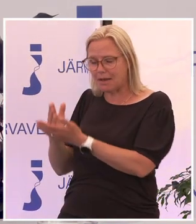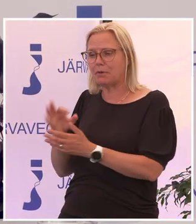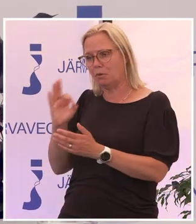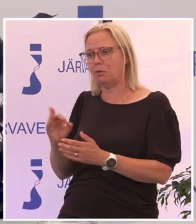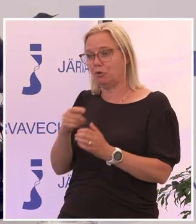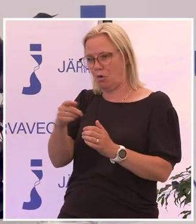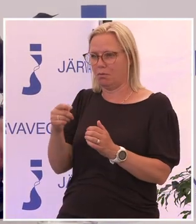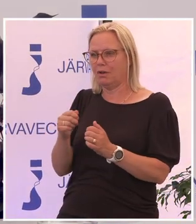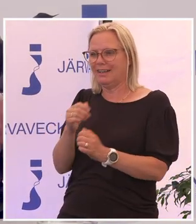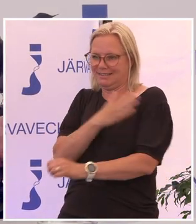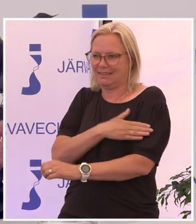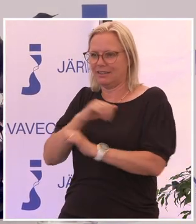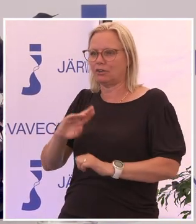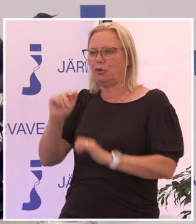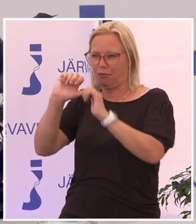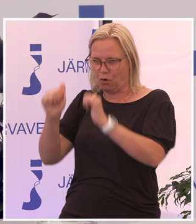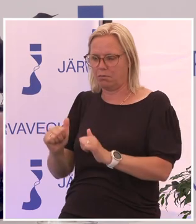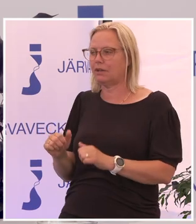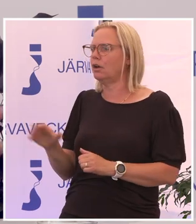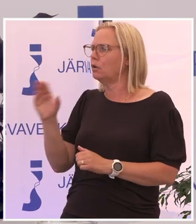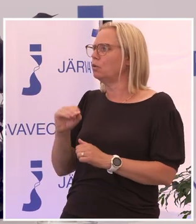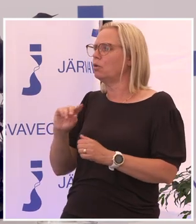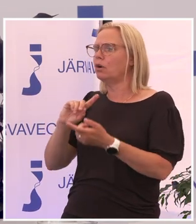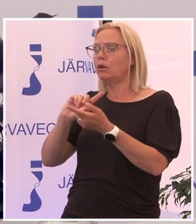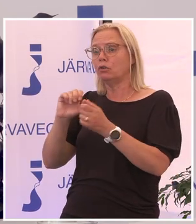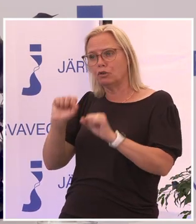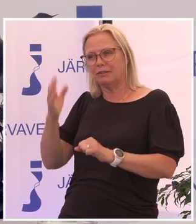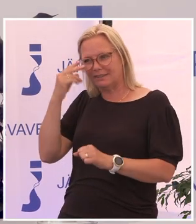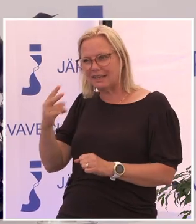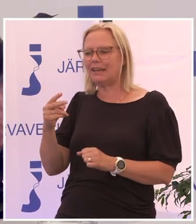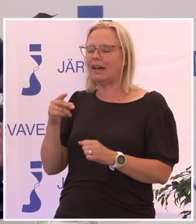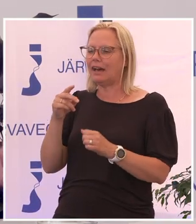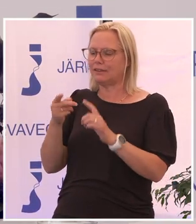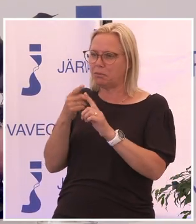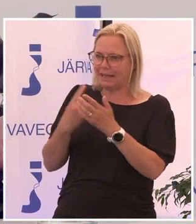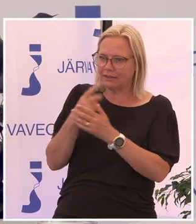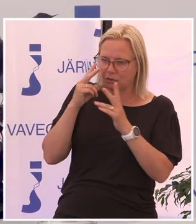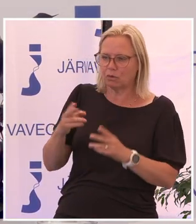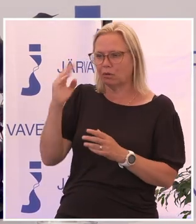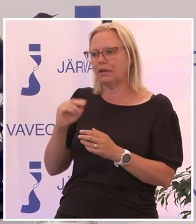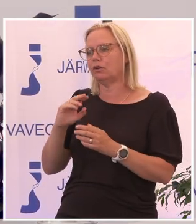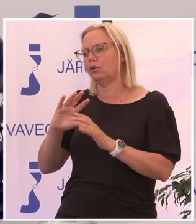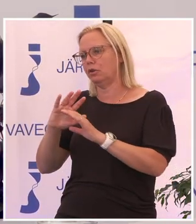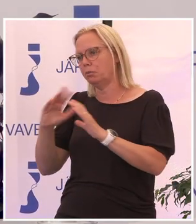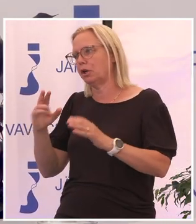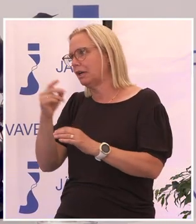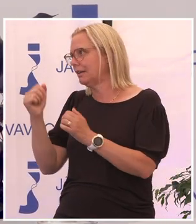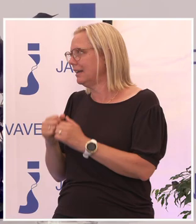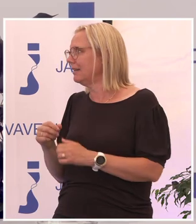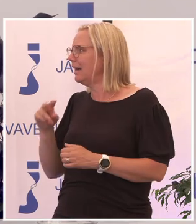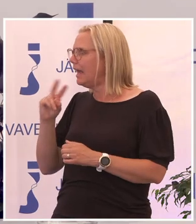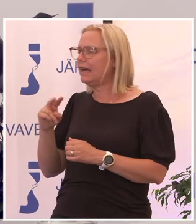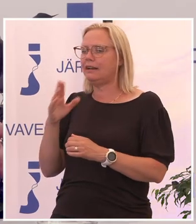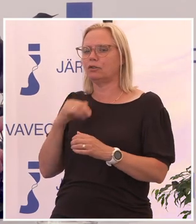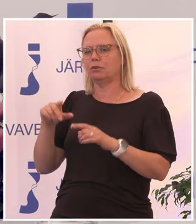utformas. Då hade vi kanske sett att det här håller på att hända och börjat bygga på något annat. Eller så får vi kanske ta fram ett enklare